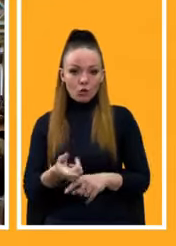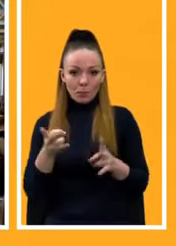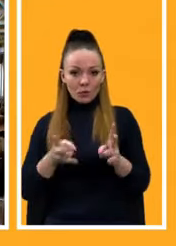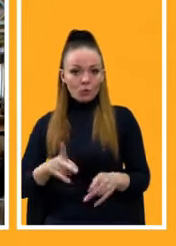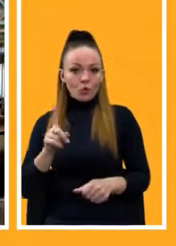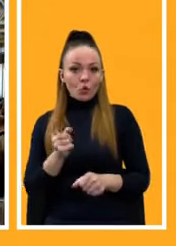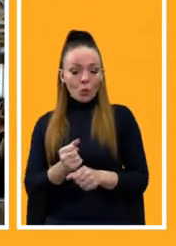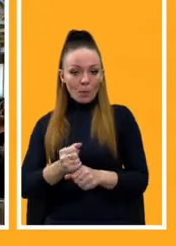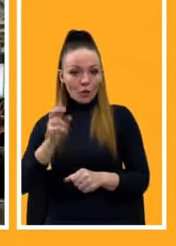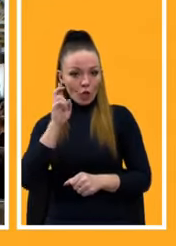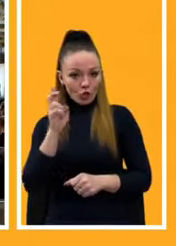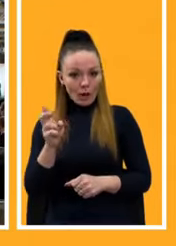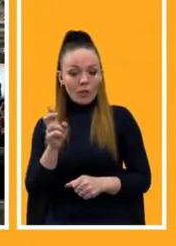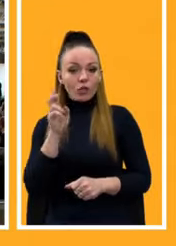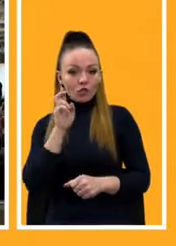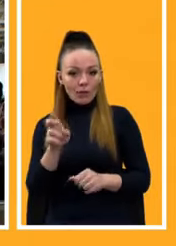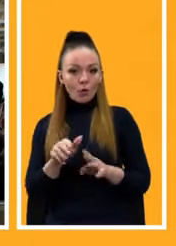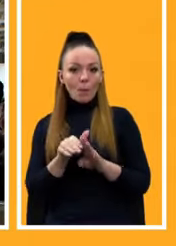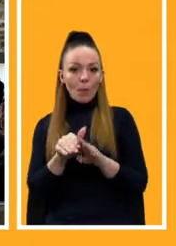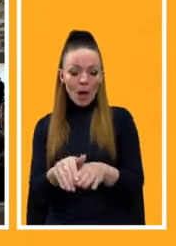період? Вони допомагають